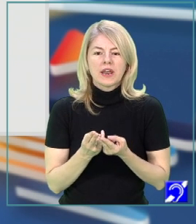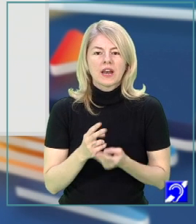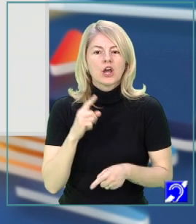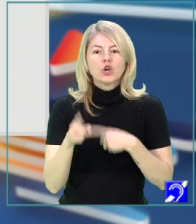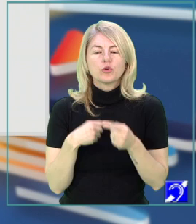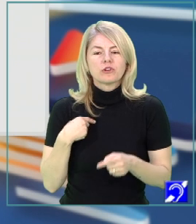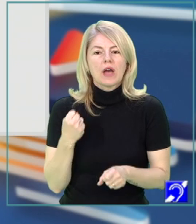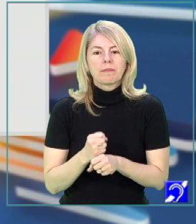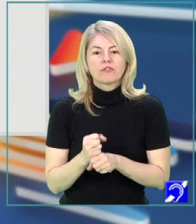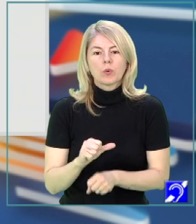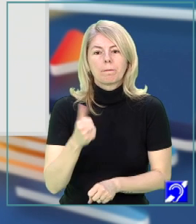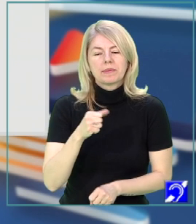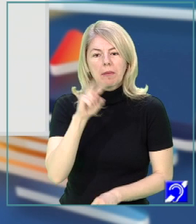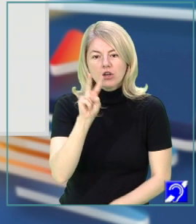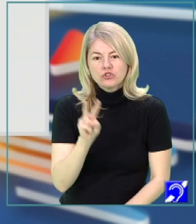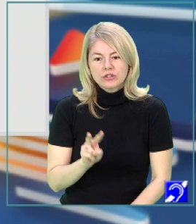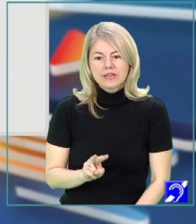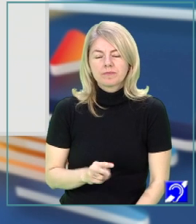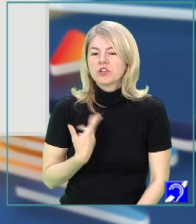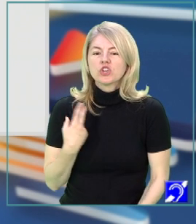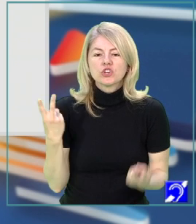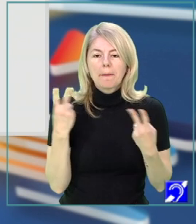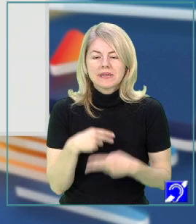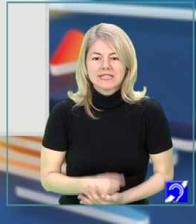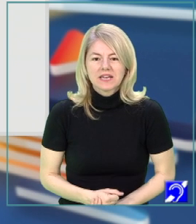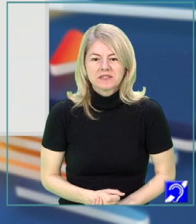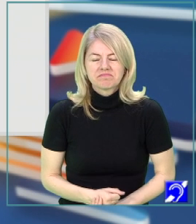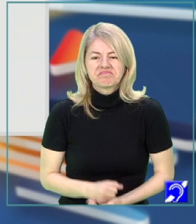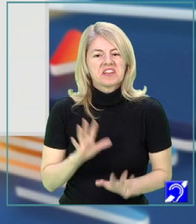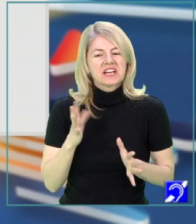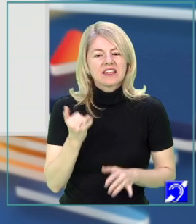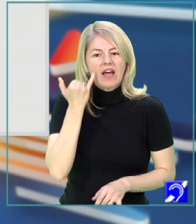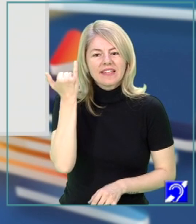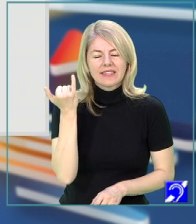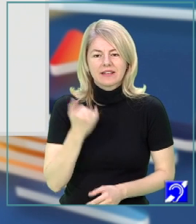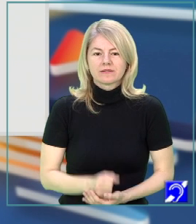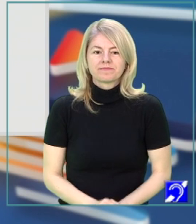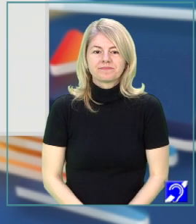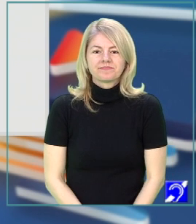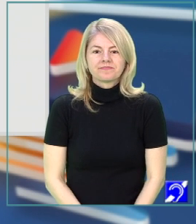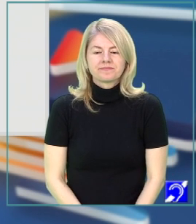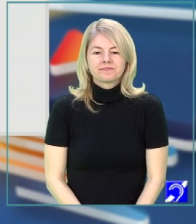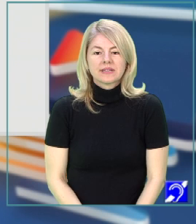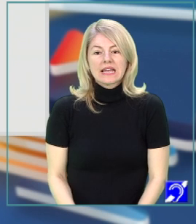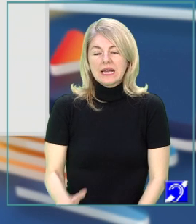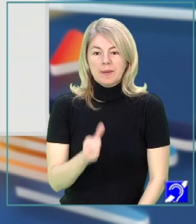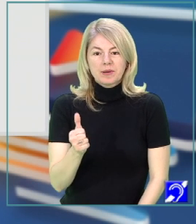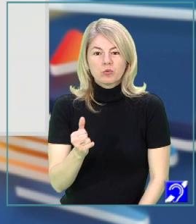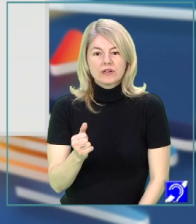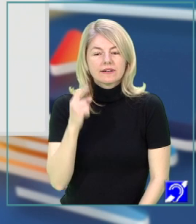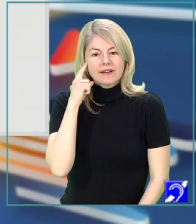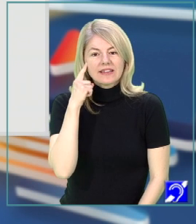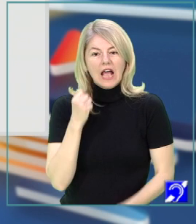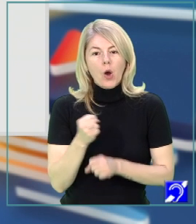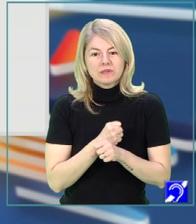realizat prima lectură a textului. Să vedem ce am înțeles. Câteva idei generale ale textului. În primul rând, cred că ați